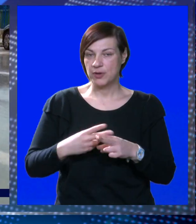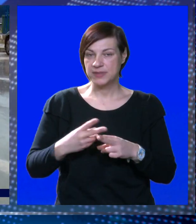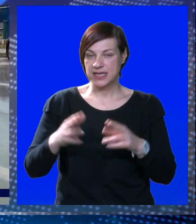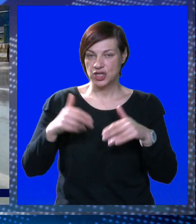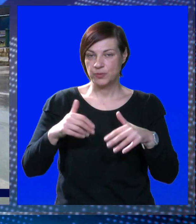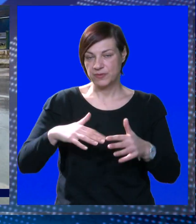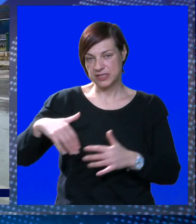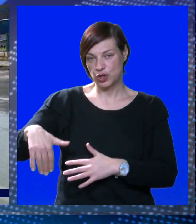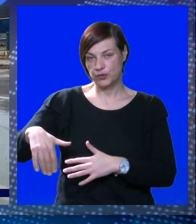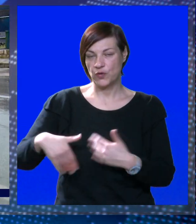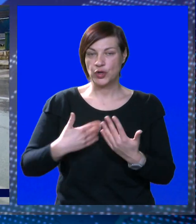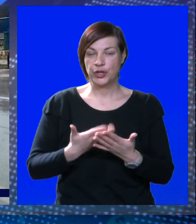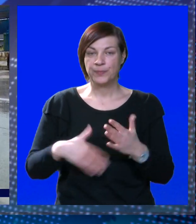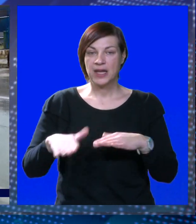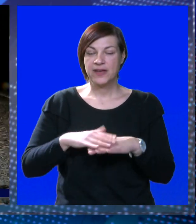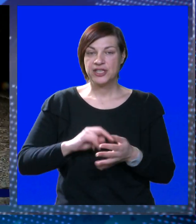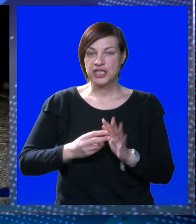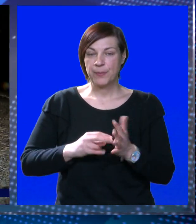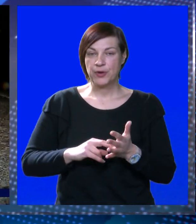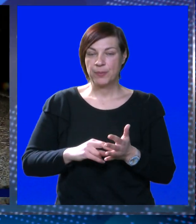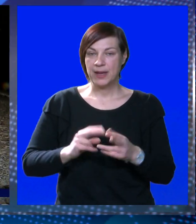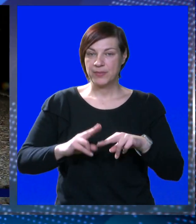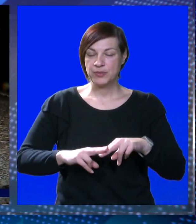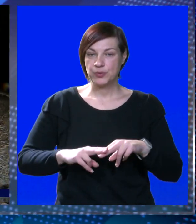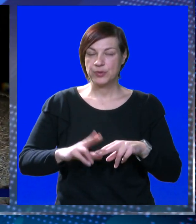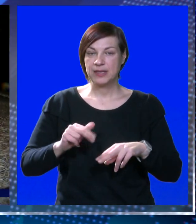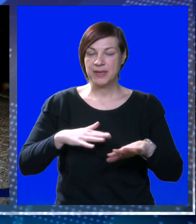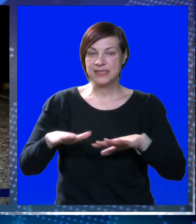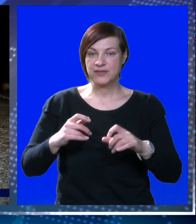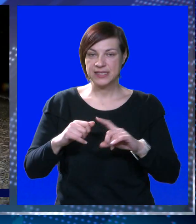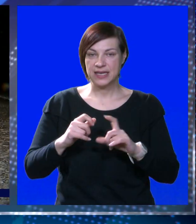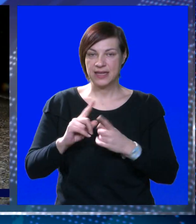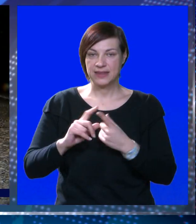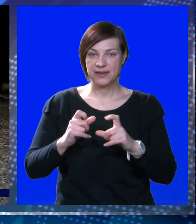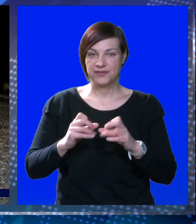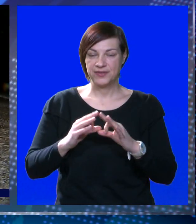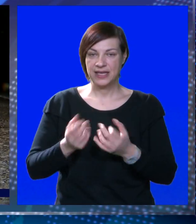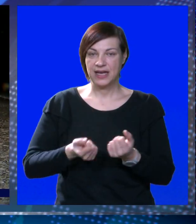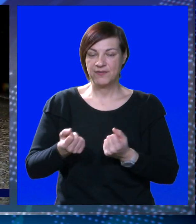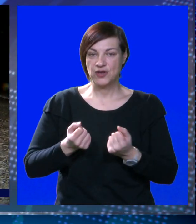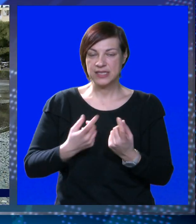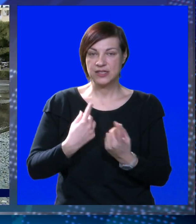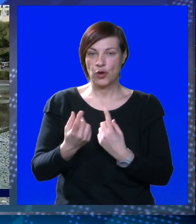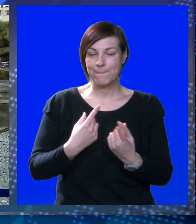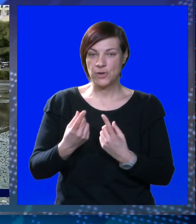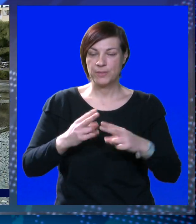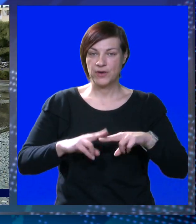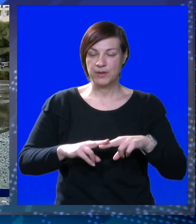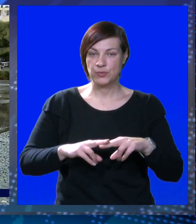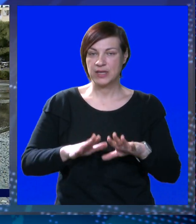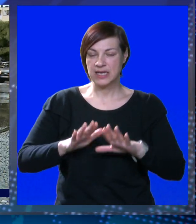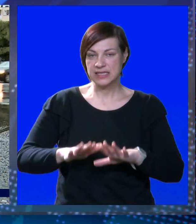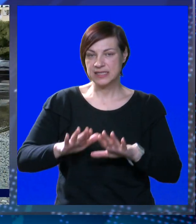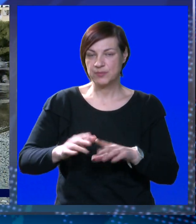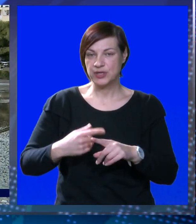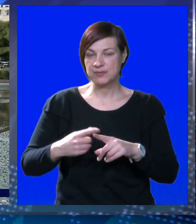s nerješenom oborinskom odvodnjom. Najviše poteškoća i ovaj su put imali stanovnici Kanta Figa. A vozila su se tom prometnicom i ovaj